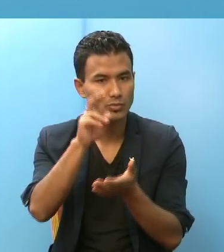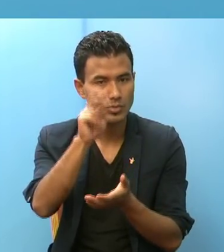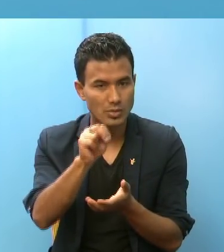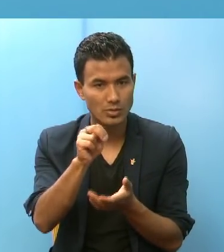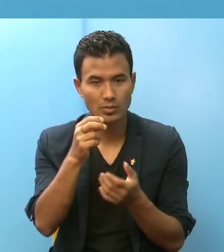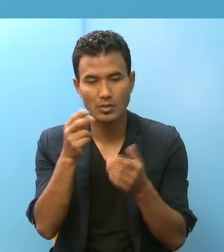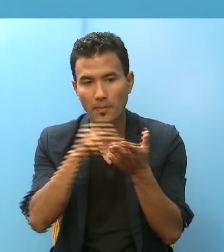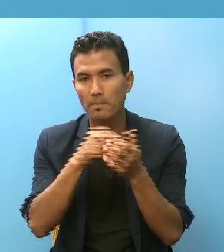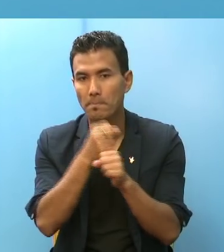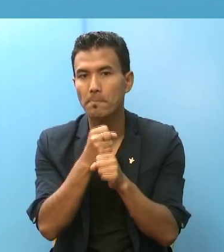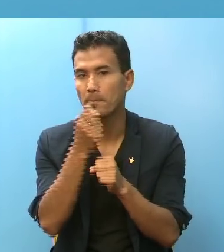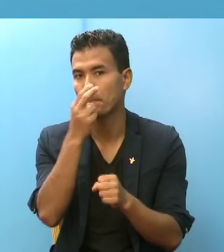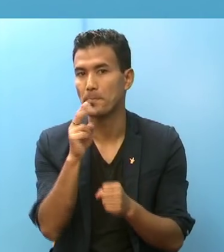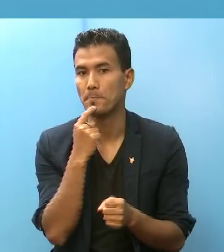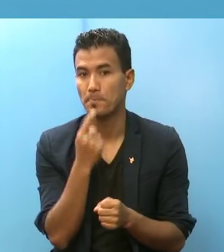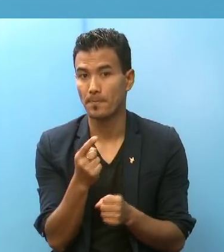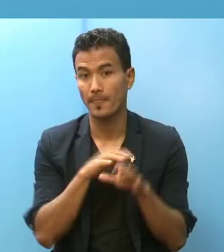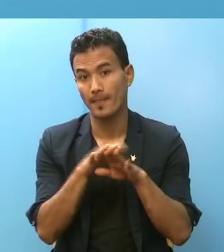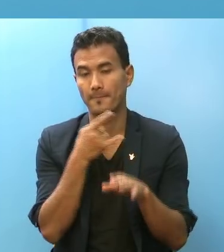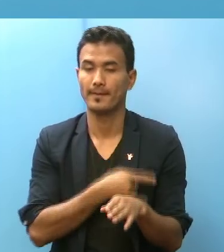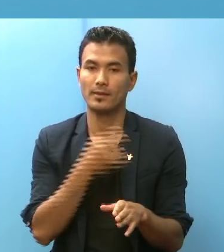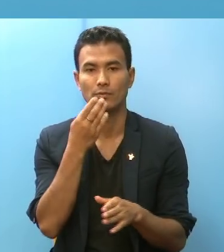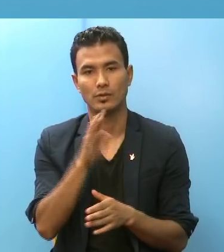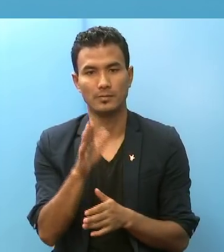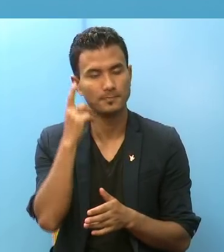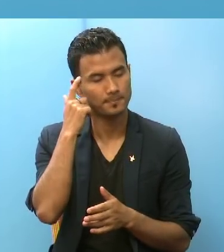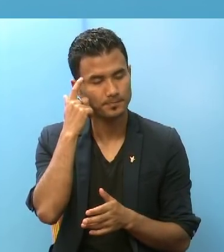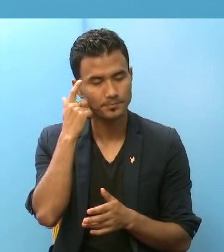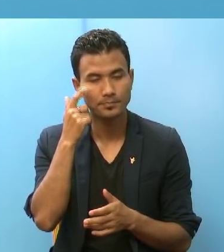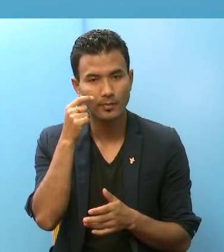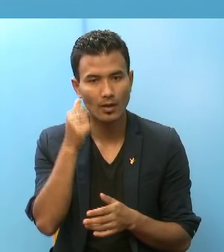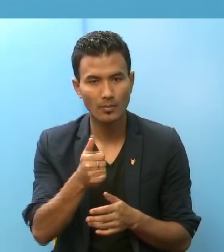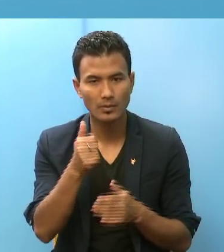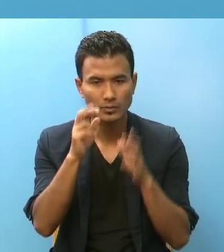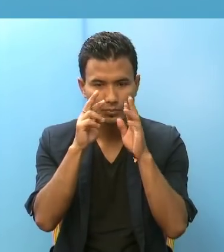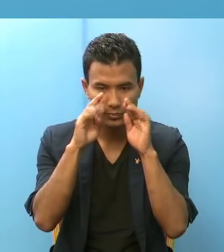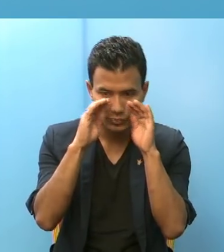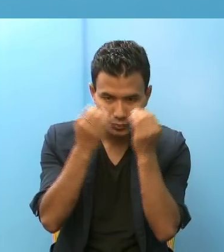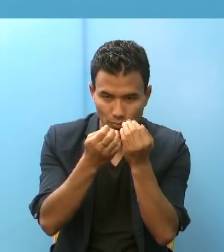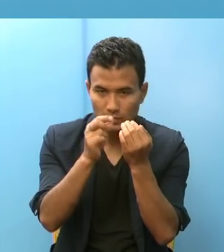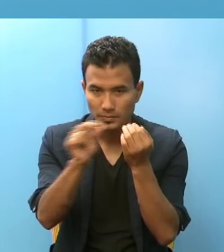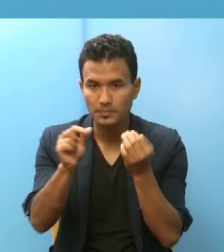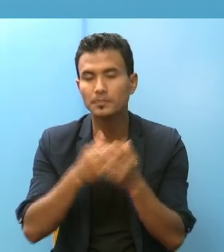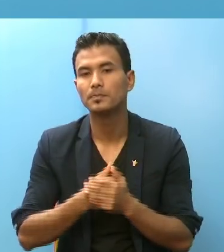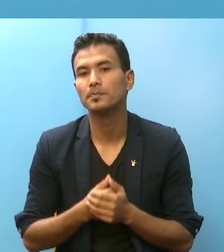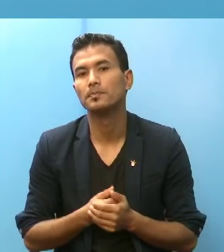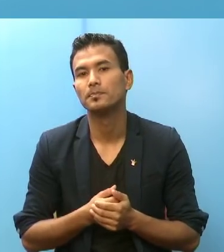की एक्सराइज गरियों बने धेरेई फायदा हुँचा जस्तो लाग्षा अब प्रिवेंचिन को कुरागर दाखे रही बनो न